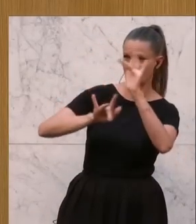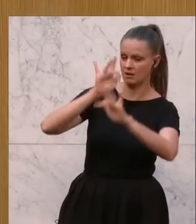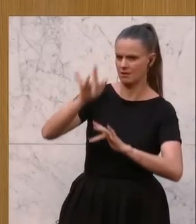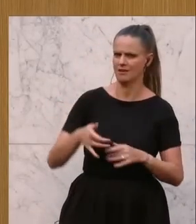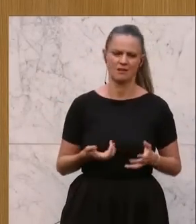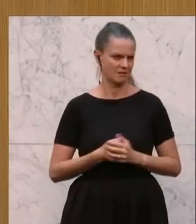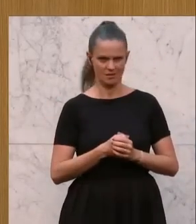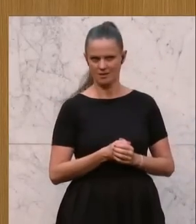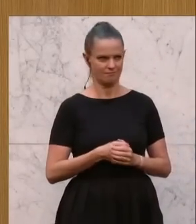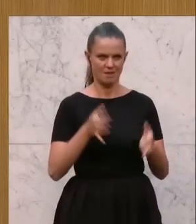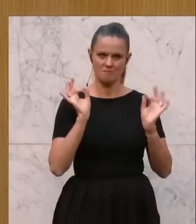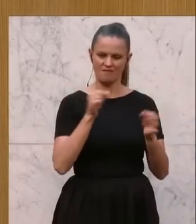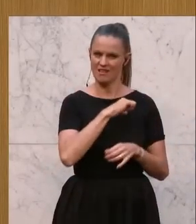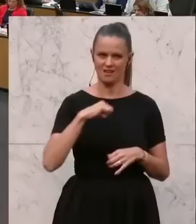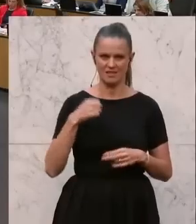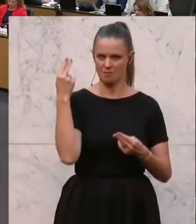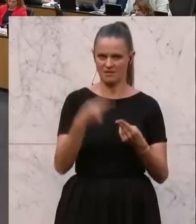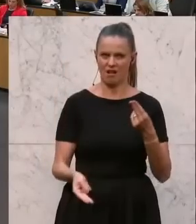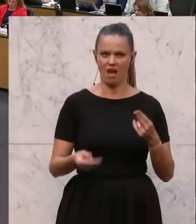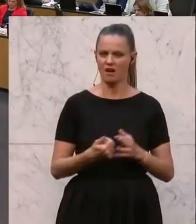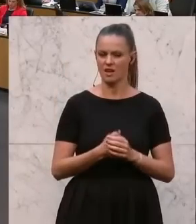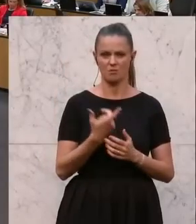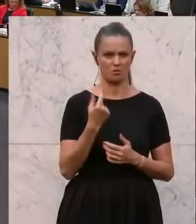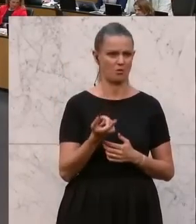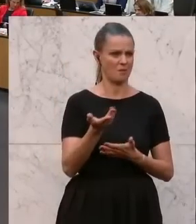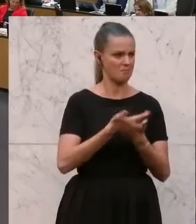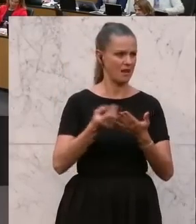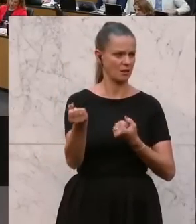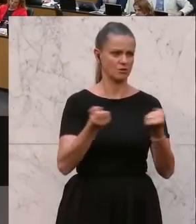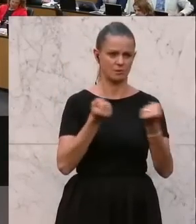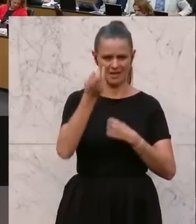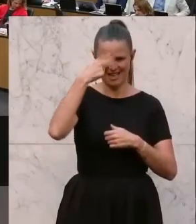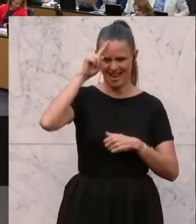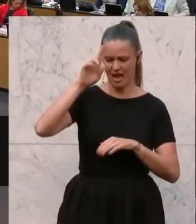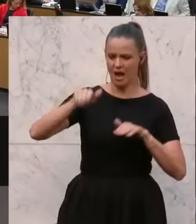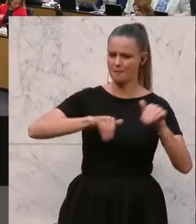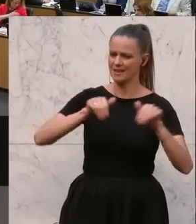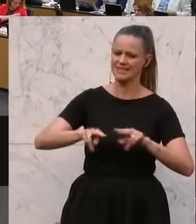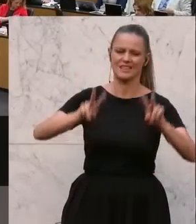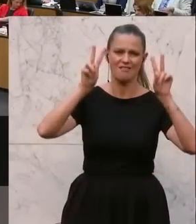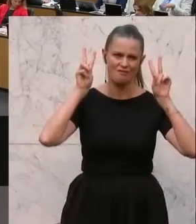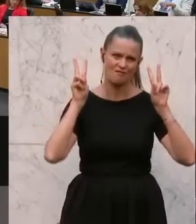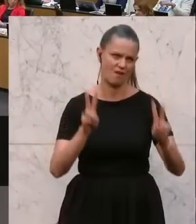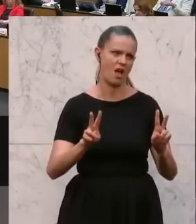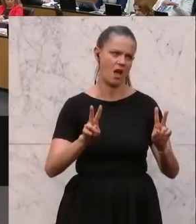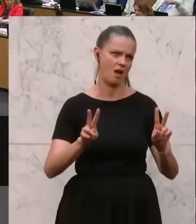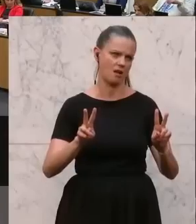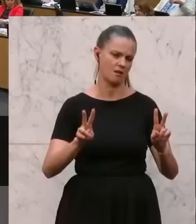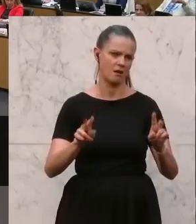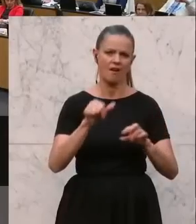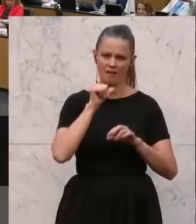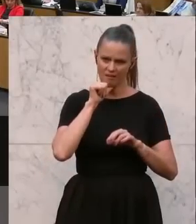perfekte Selbstanklagen, die beweisen, dass es mit unserer Bildungspolitik, Herr Minister, wirklich nicht gut